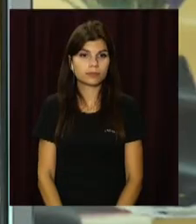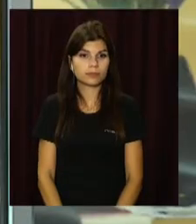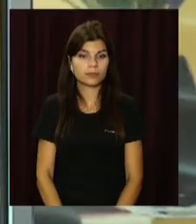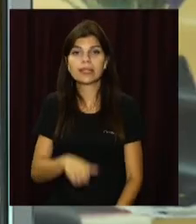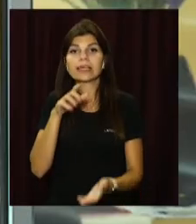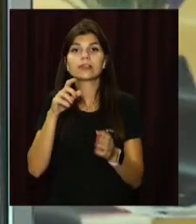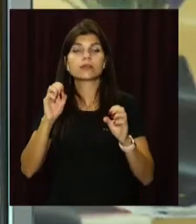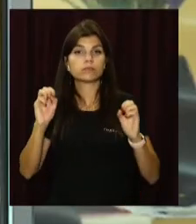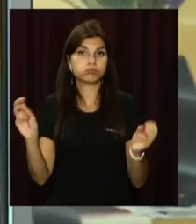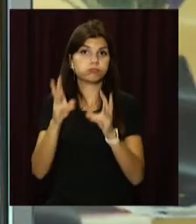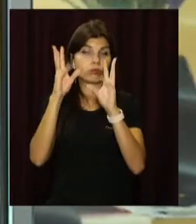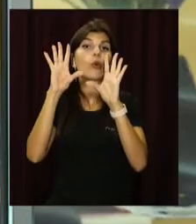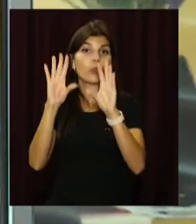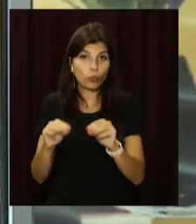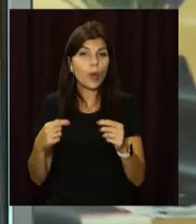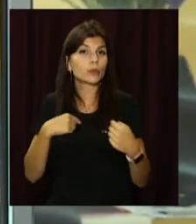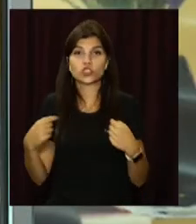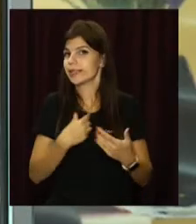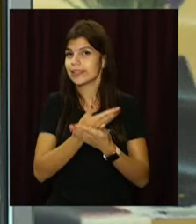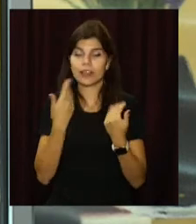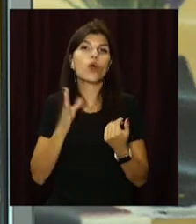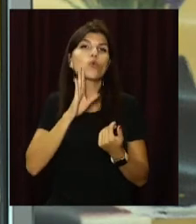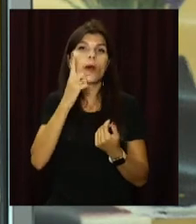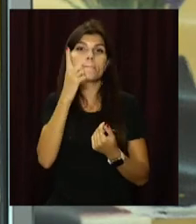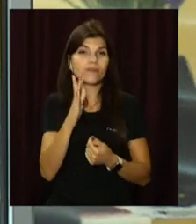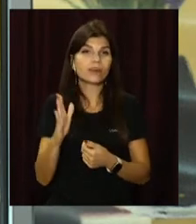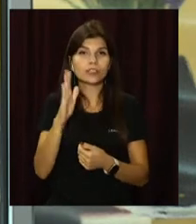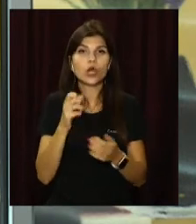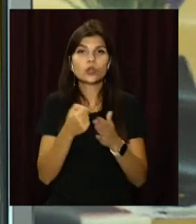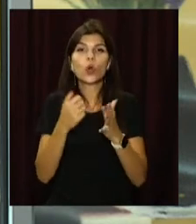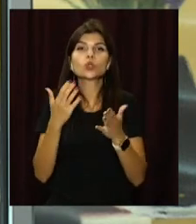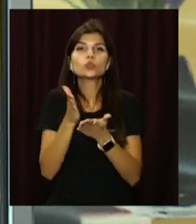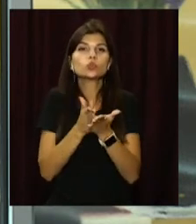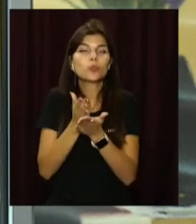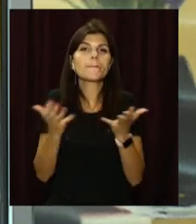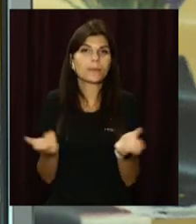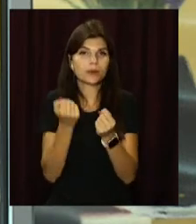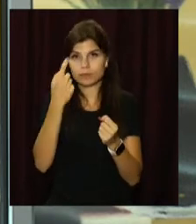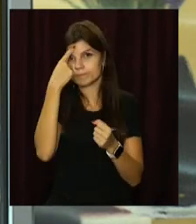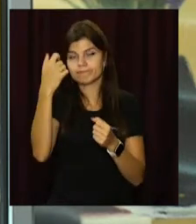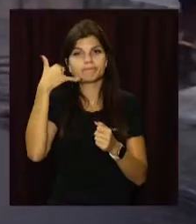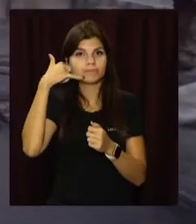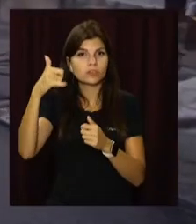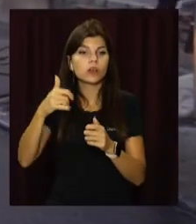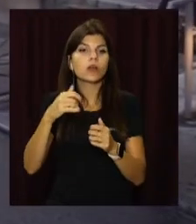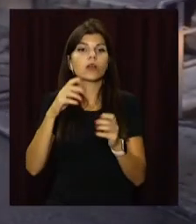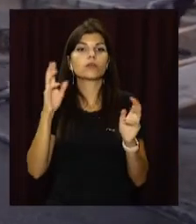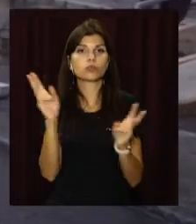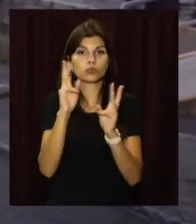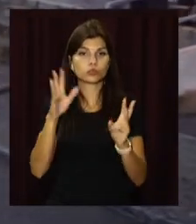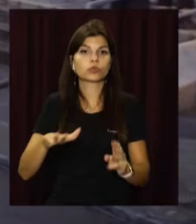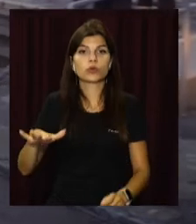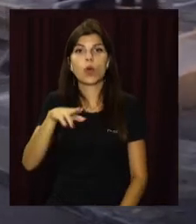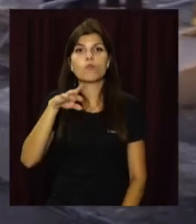Займання загасили, постраждалих немає. З ранку 1 вересня до служби порятунку надійшло піввідомлення про пожежу в будинку на